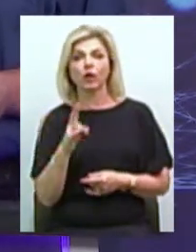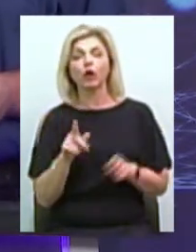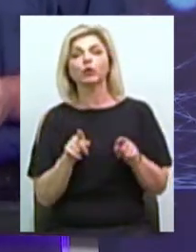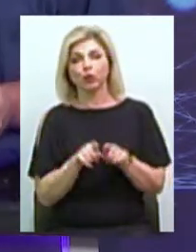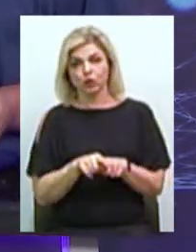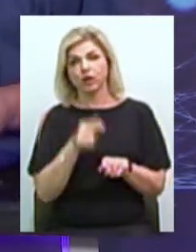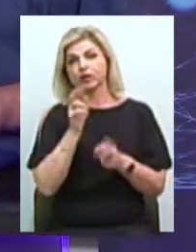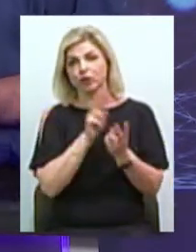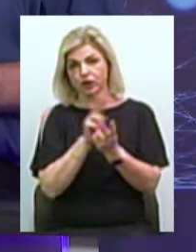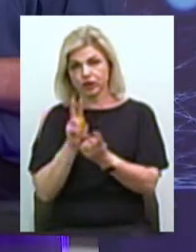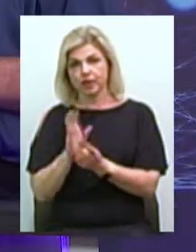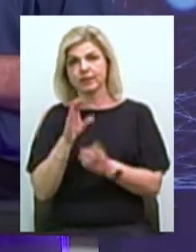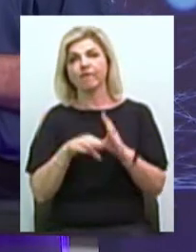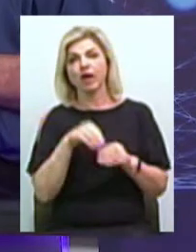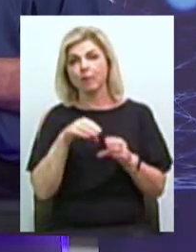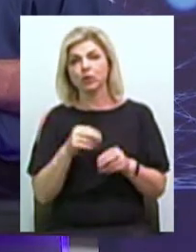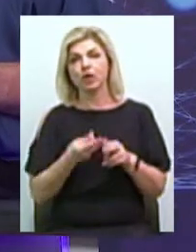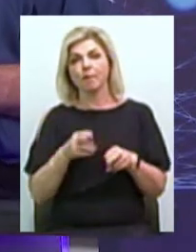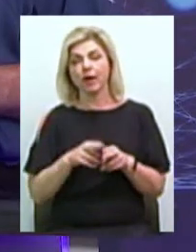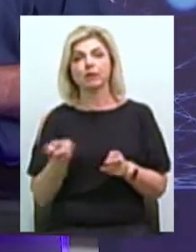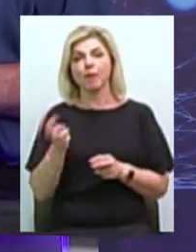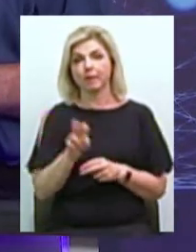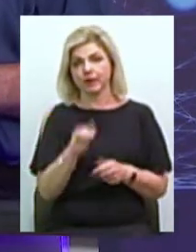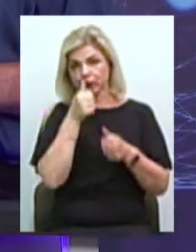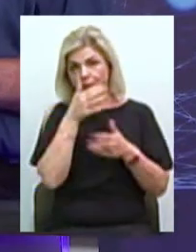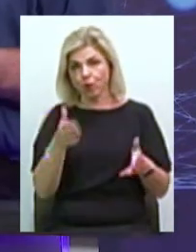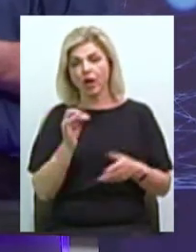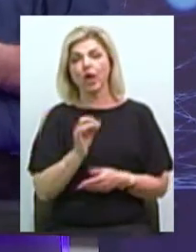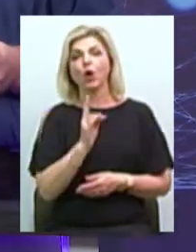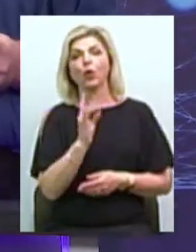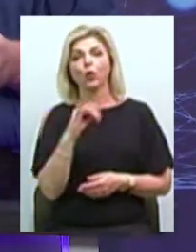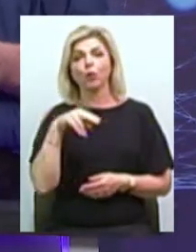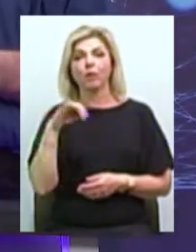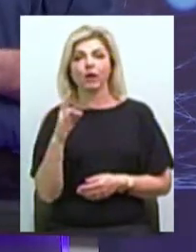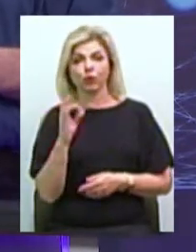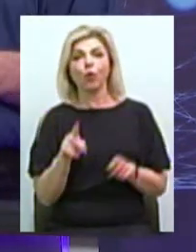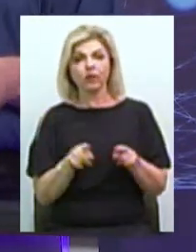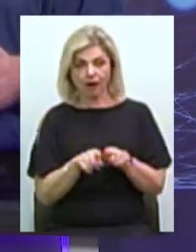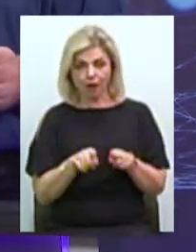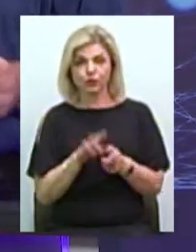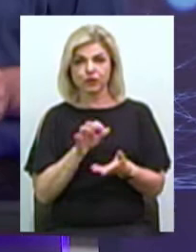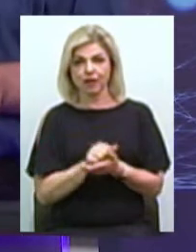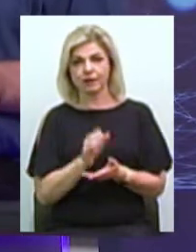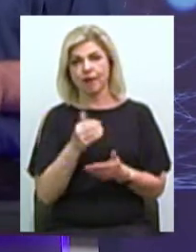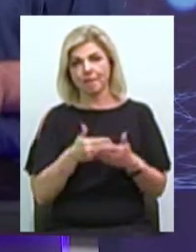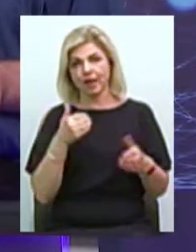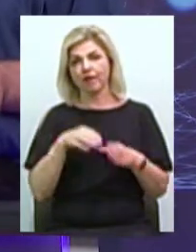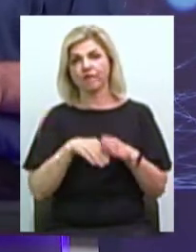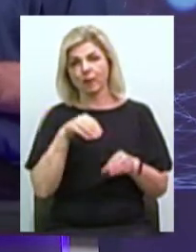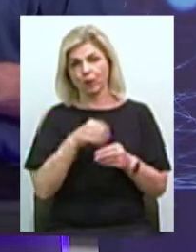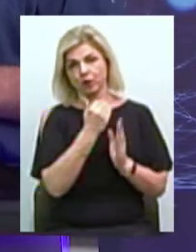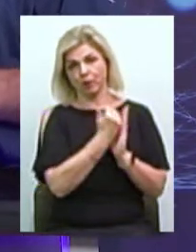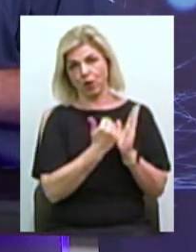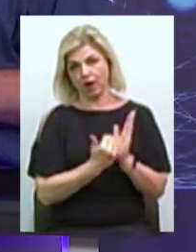повідомив, що зустрічається з виборцями, тому в студії бути не може І Костянтин Крупенко також зайнятий перед виборчою програмою Отже, в